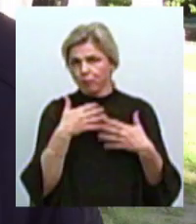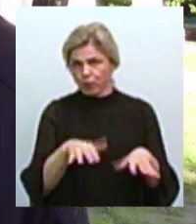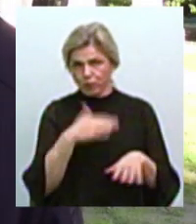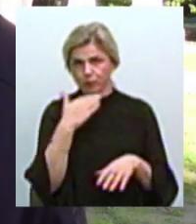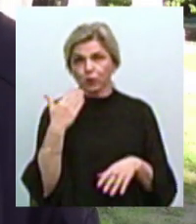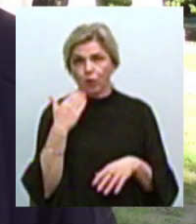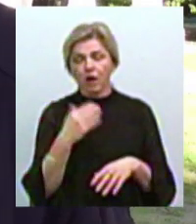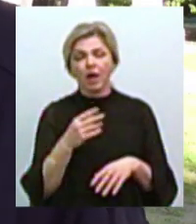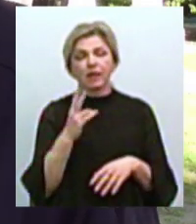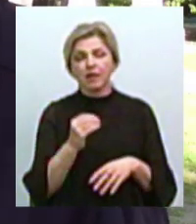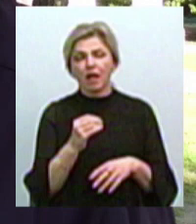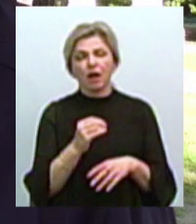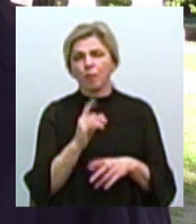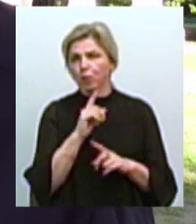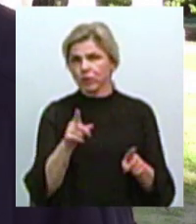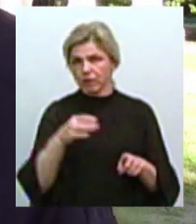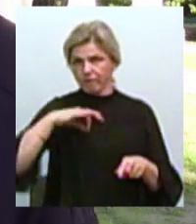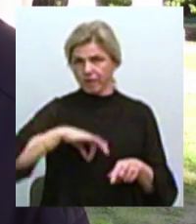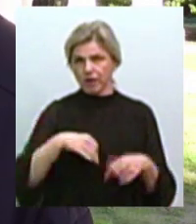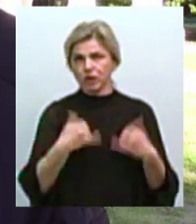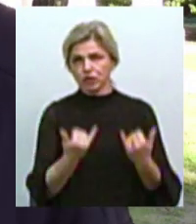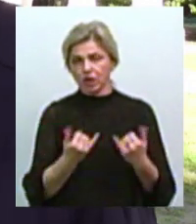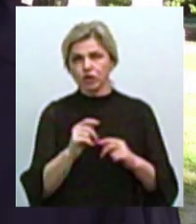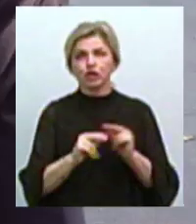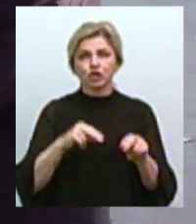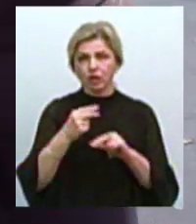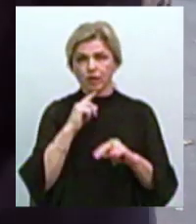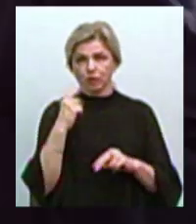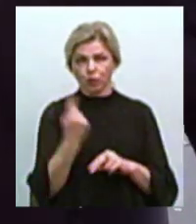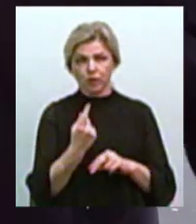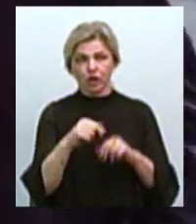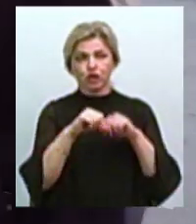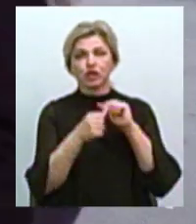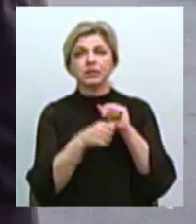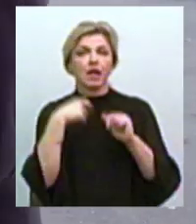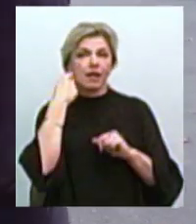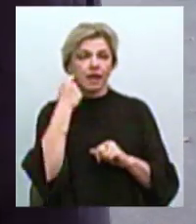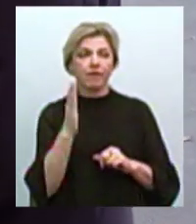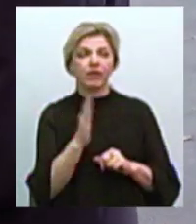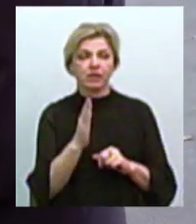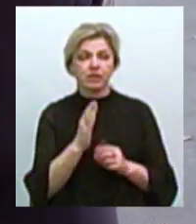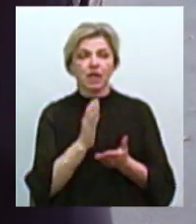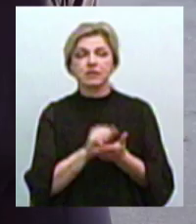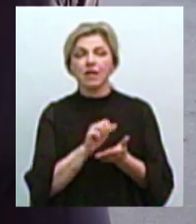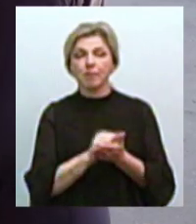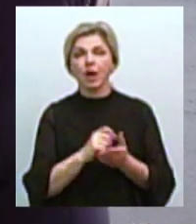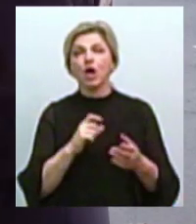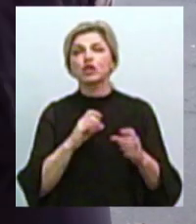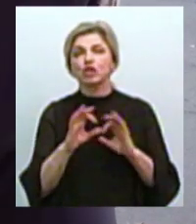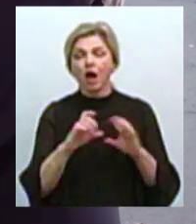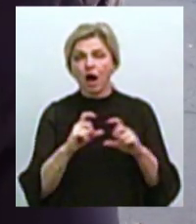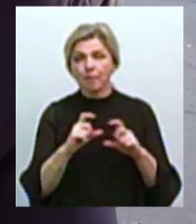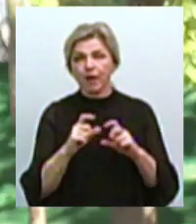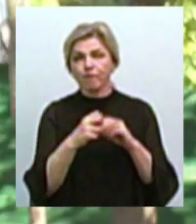це не здасться в знаки зараз, не дасться в знаки через рік. 16-річний Владислав Сидорика займається шахами за 11 років,